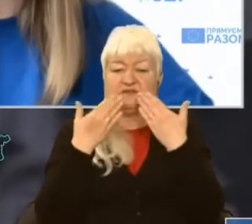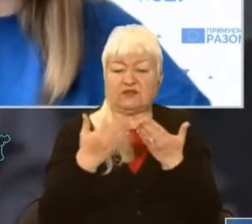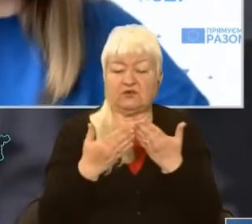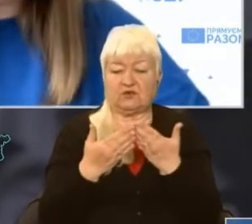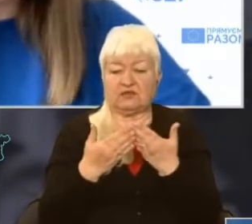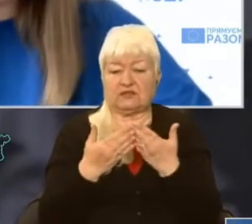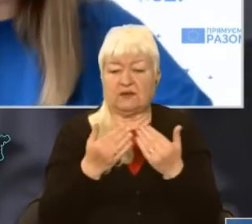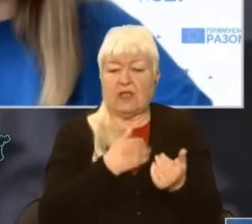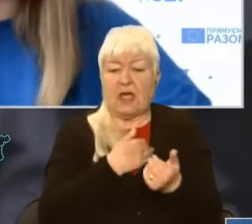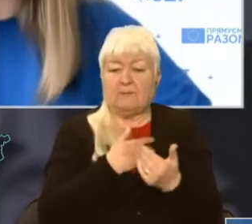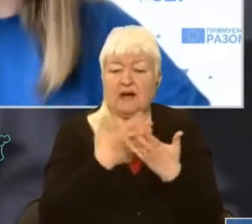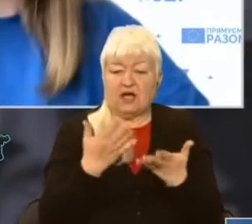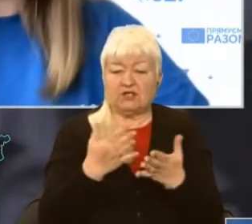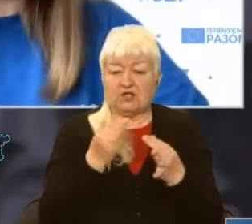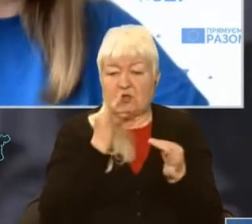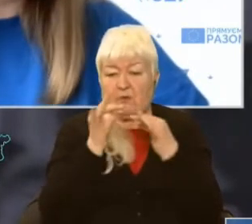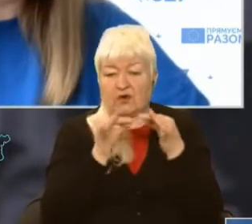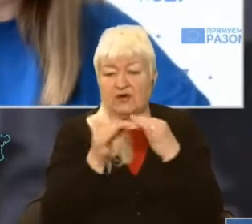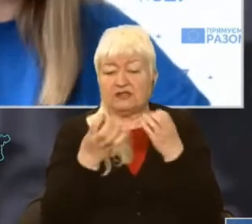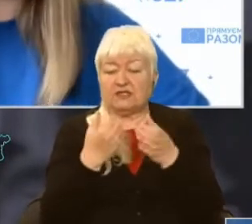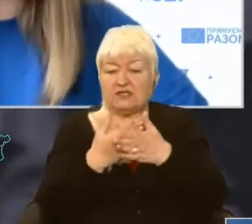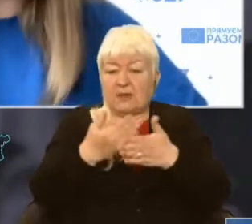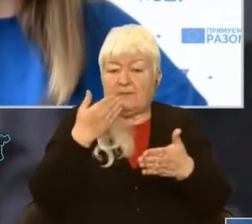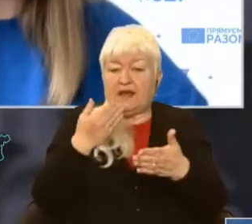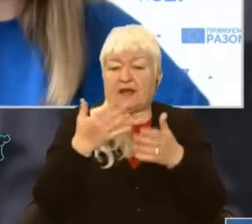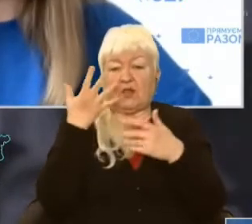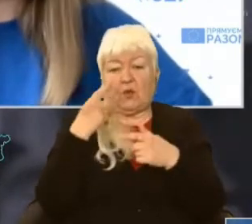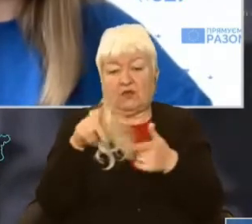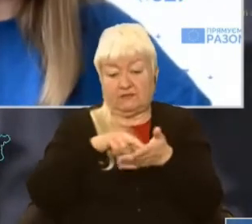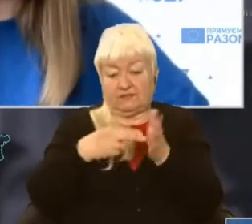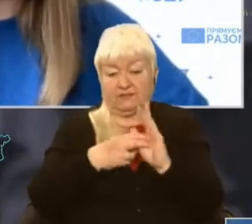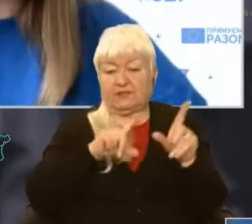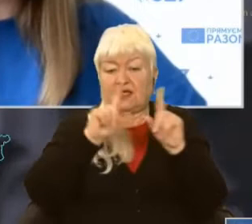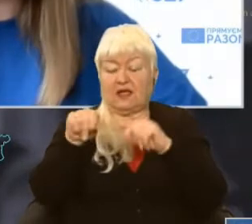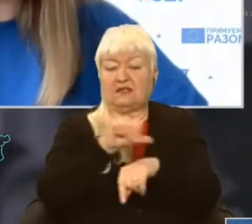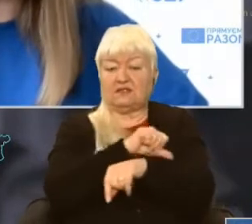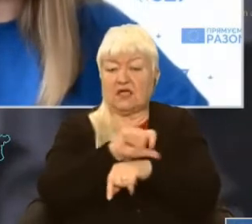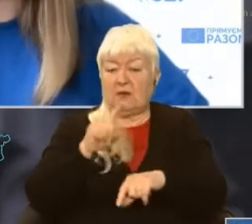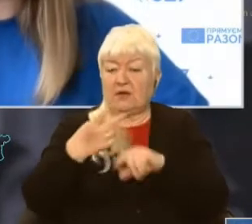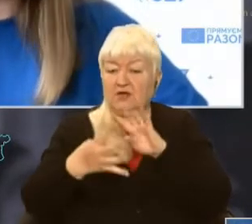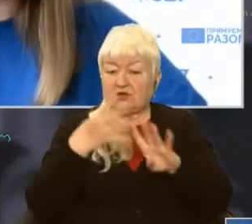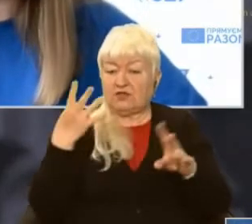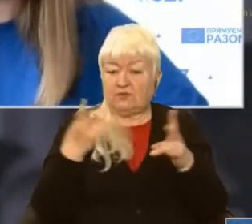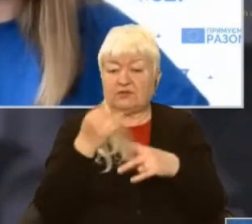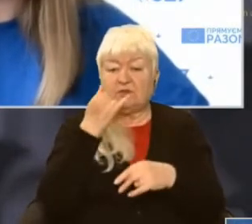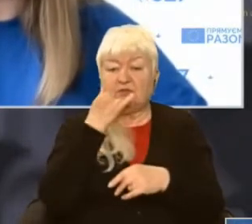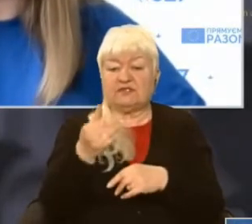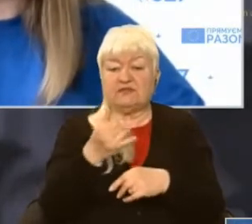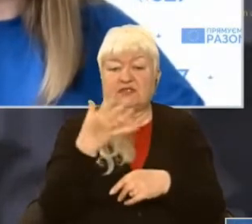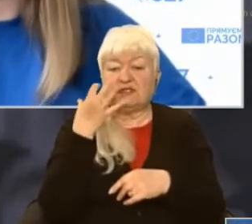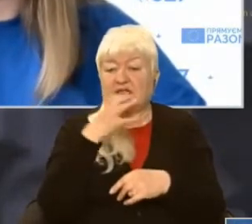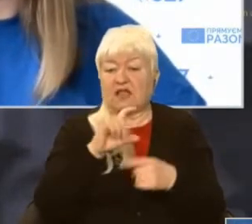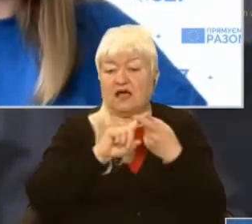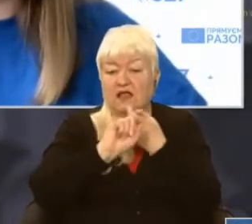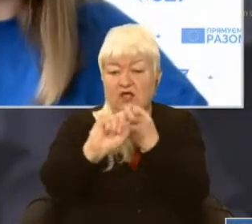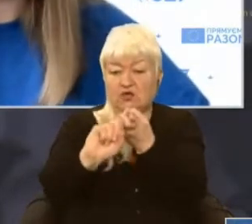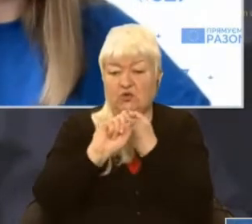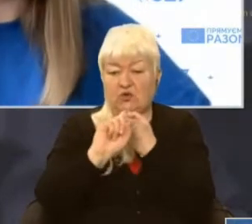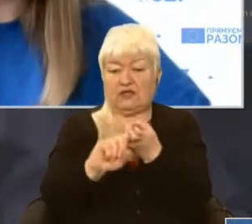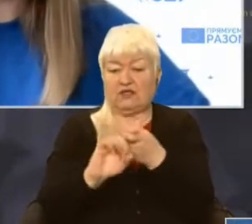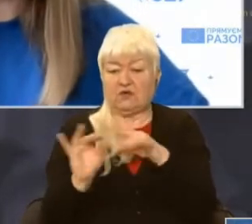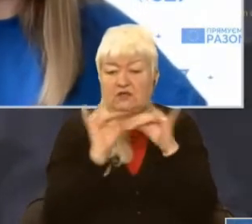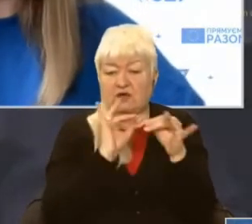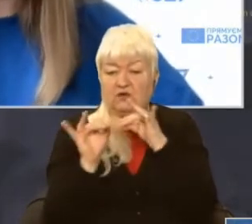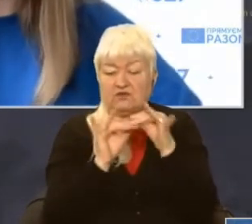Бажано порадитися ще до того, як ви виїжджаєте за кордон. В першу чергу, потрібно подзвонити на гарячу лінію для консультування